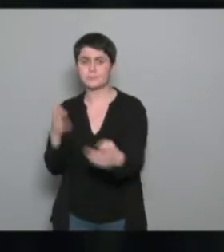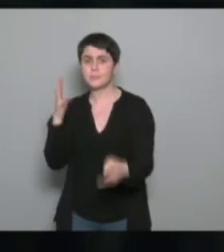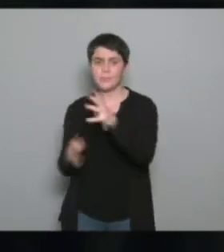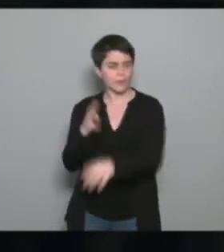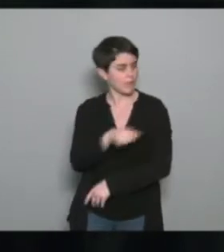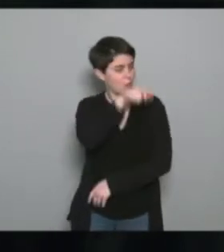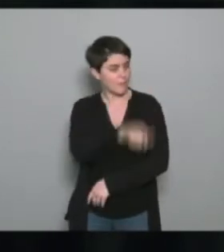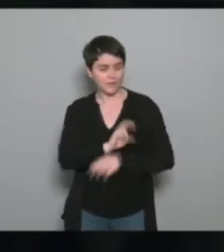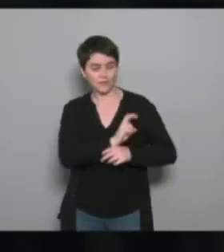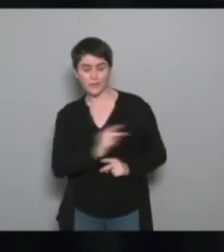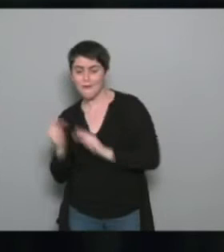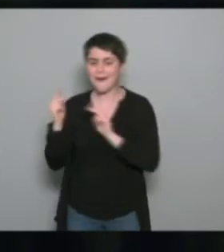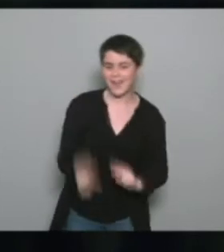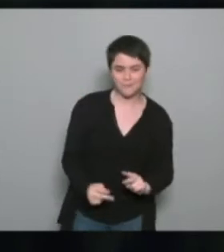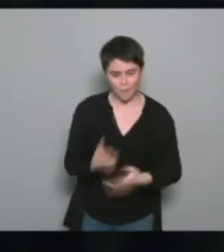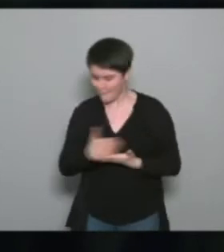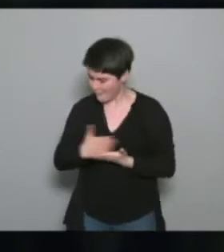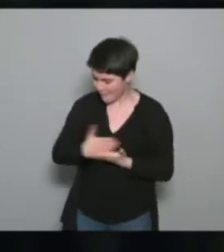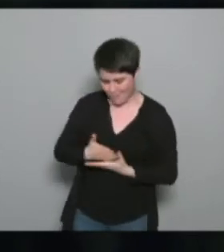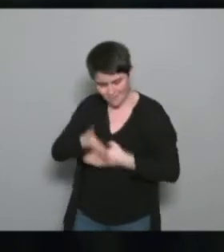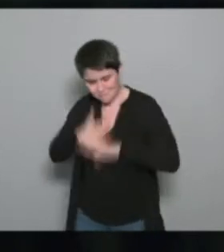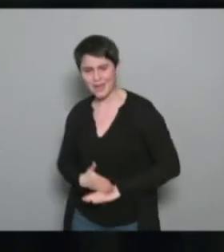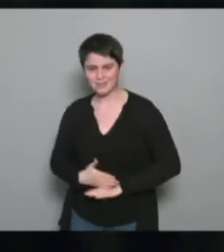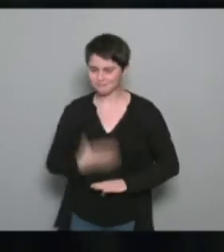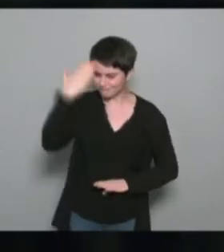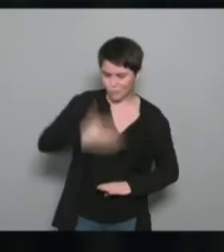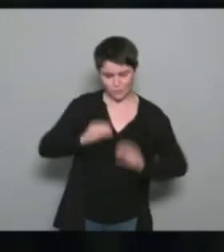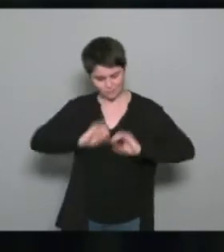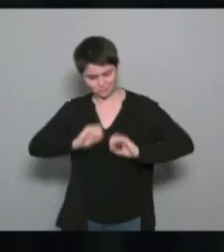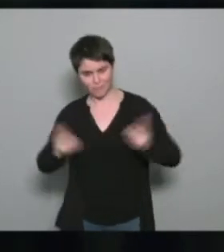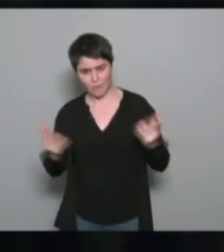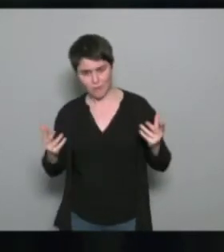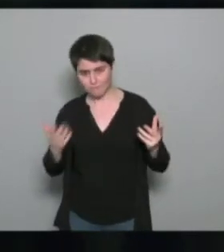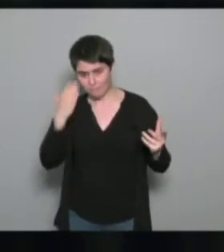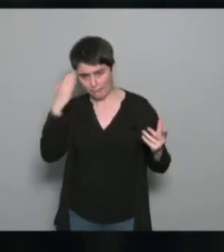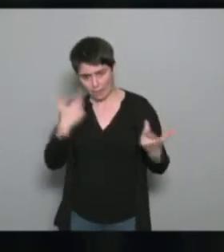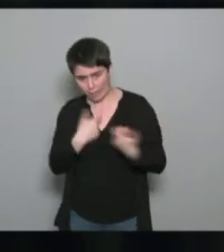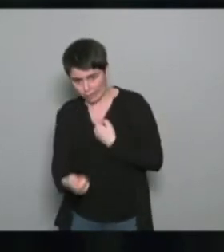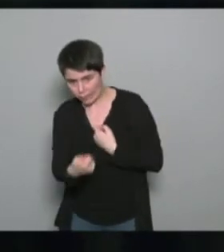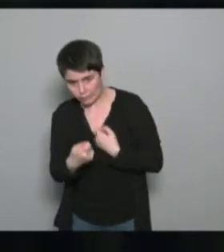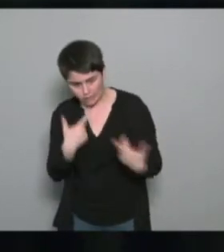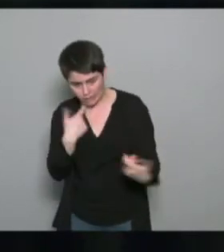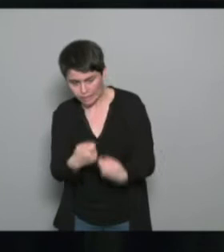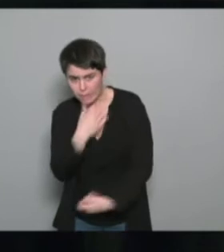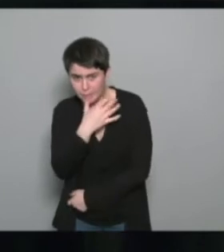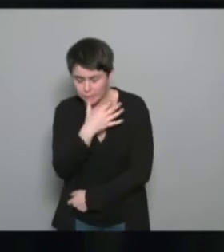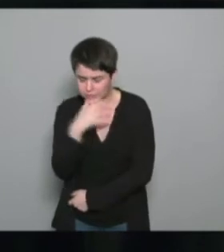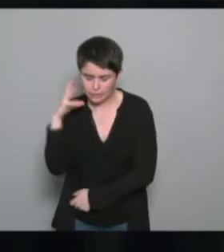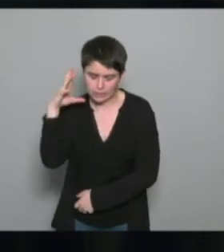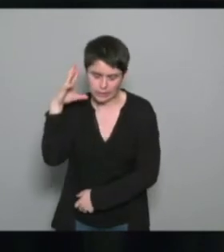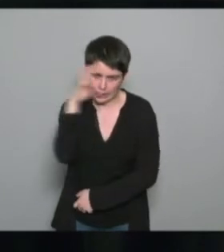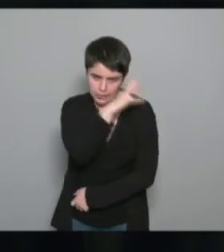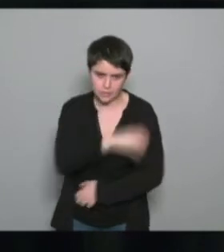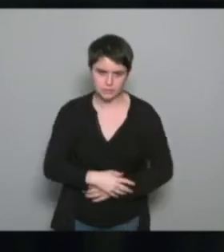préparée, son cycle. S'il n'y pas cette capacité d'adaptation, ça peut être très vite compliqué parce que... Et comment vous le